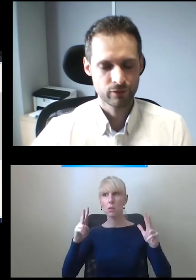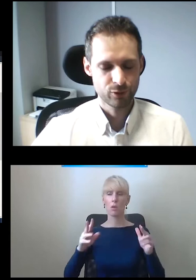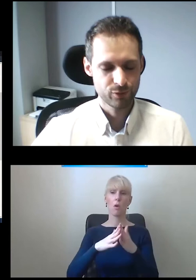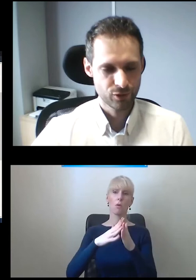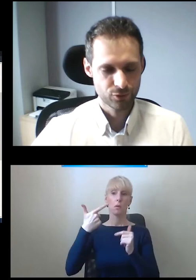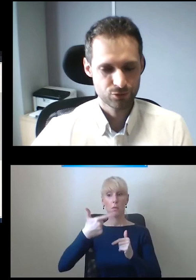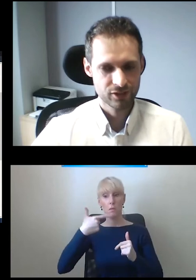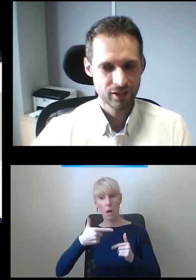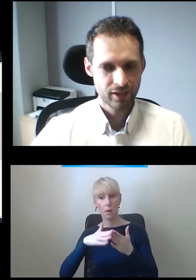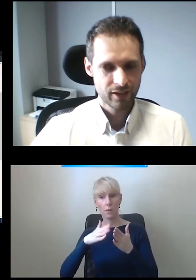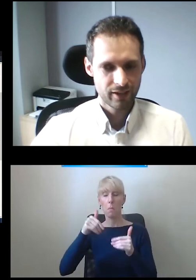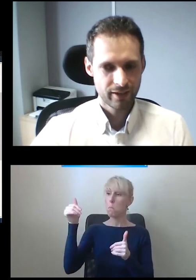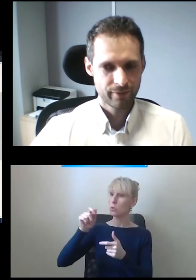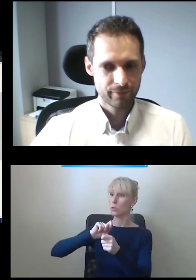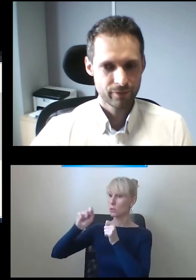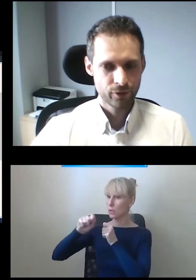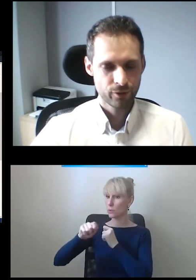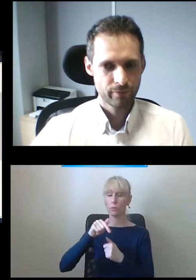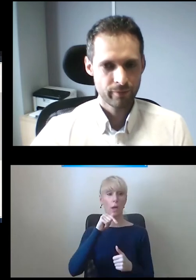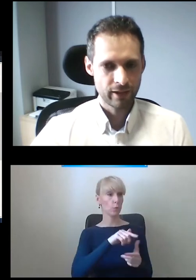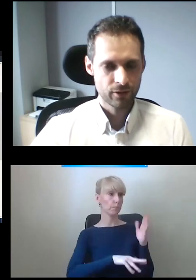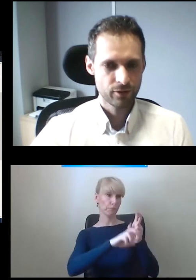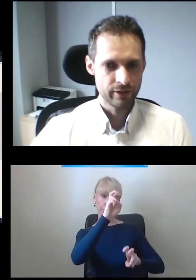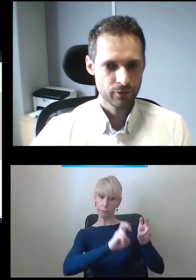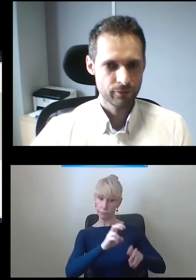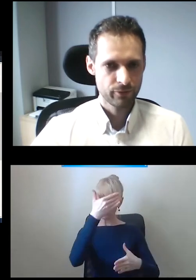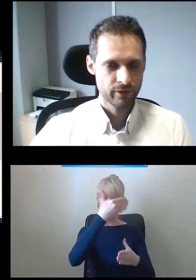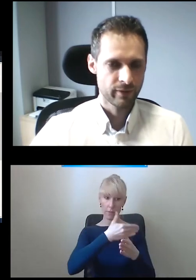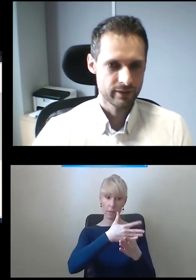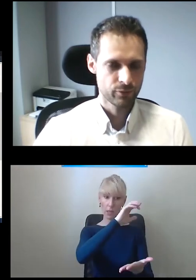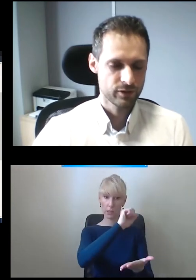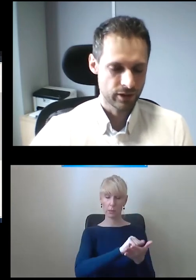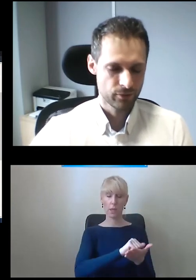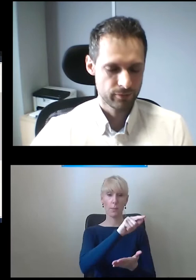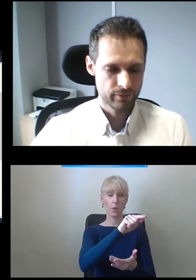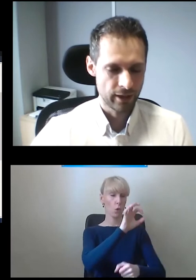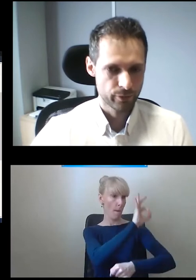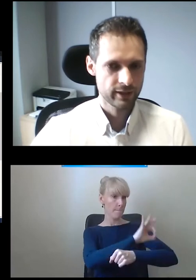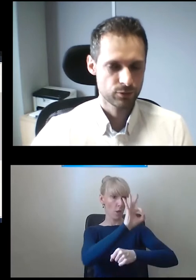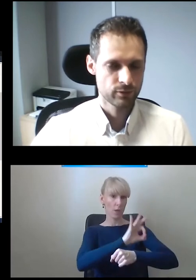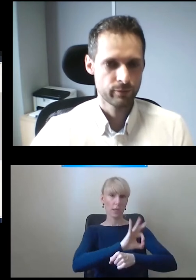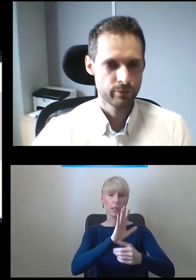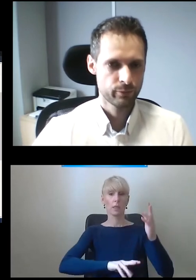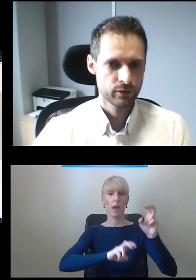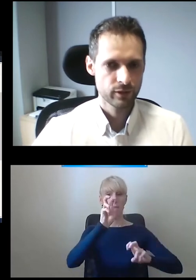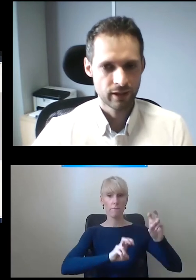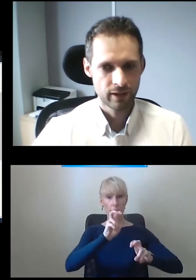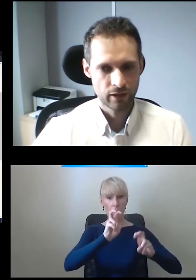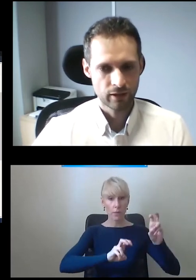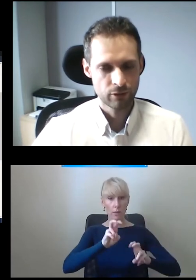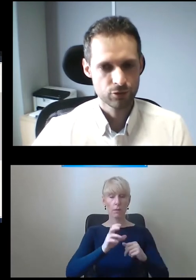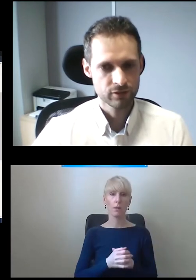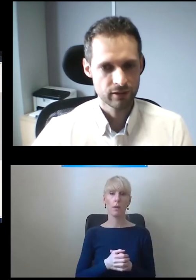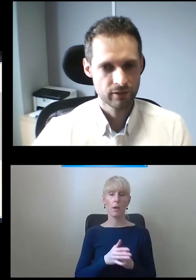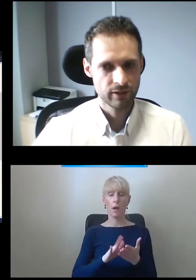użytkowie ma kupić nowy odkurzacz. My jako firma zajmująca, ja jako projektant, który projektuję dla